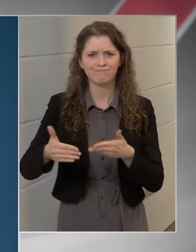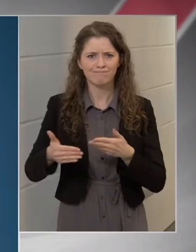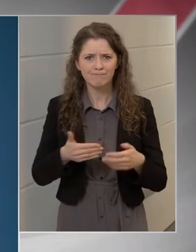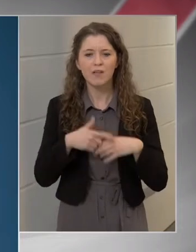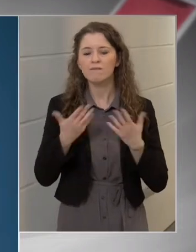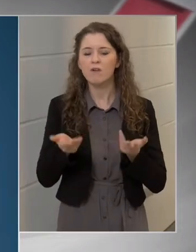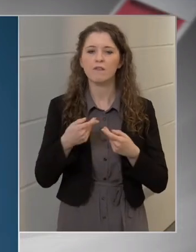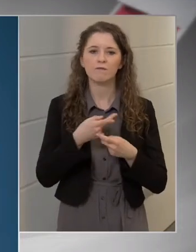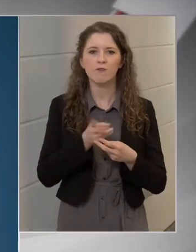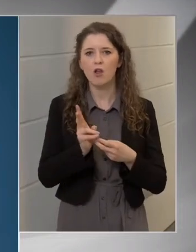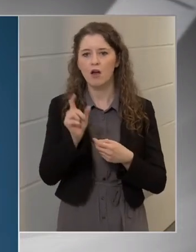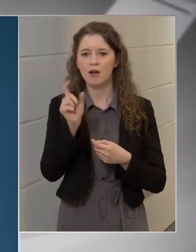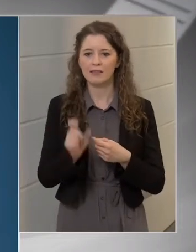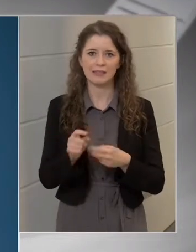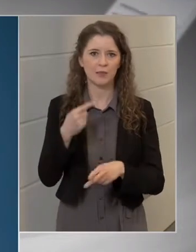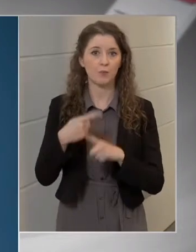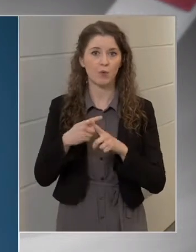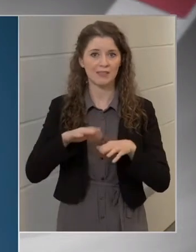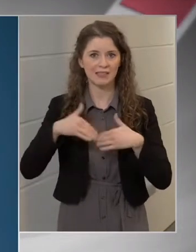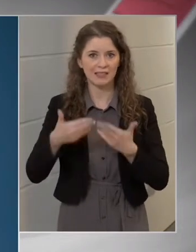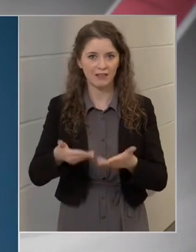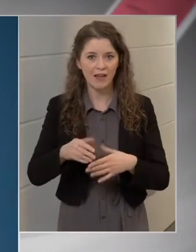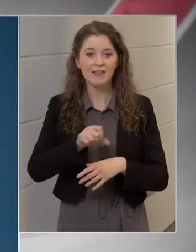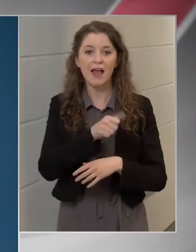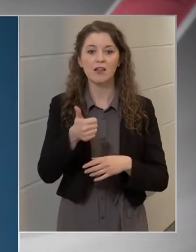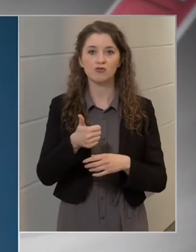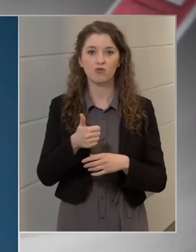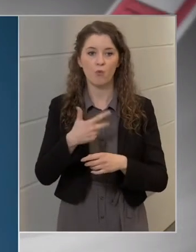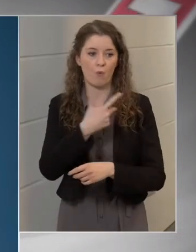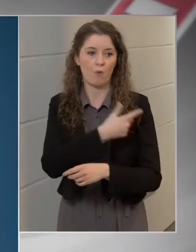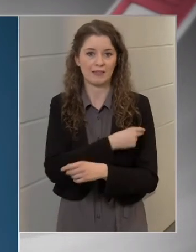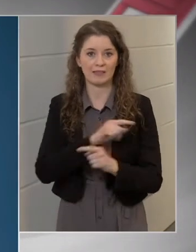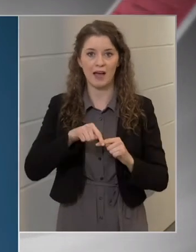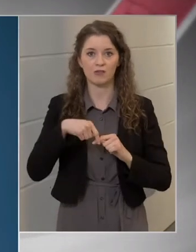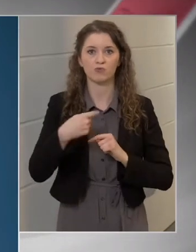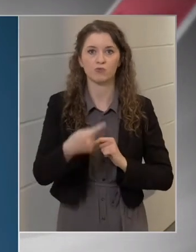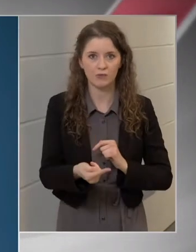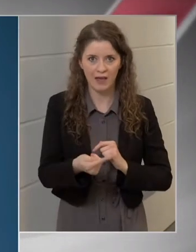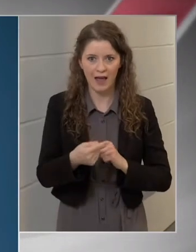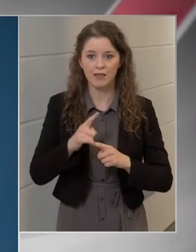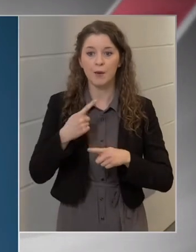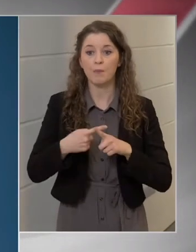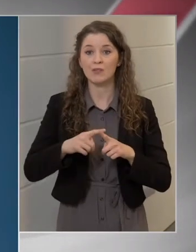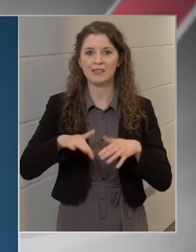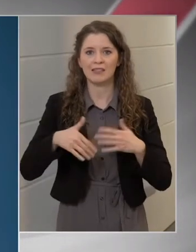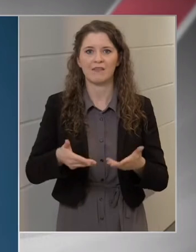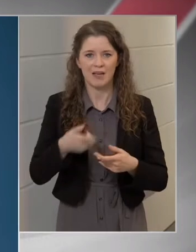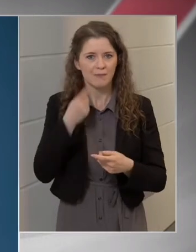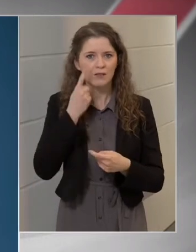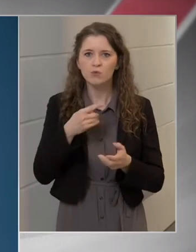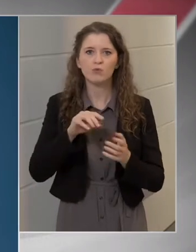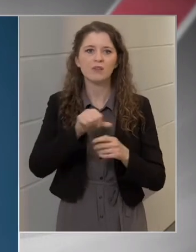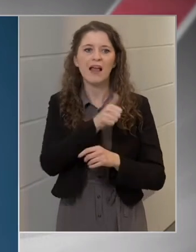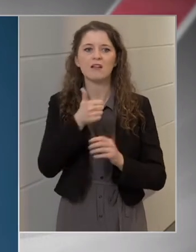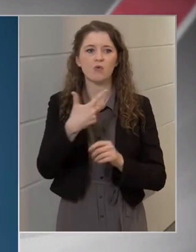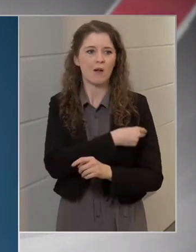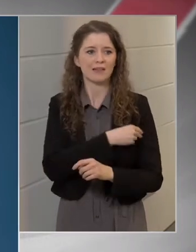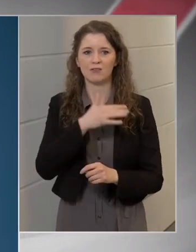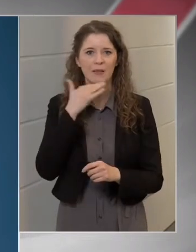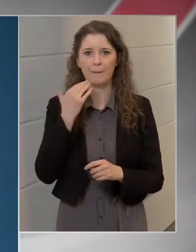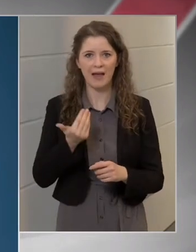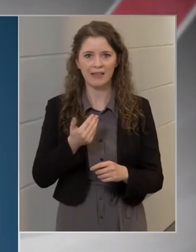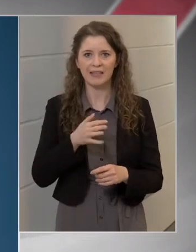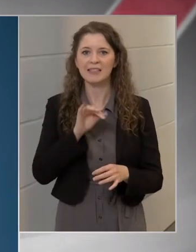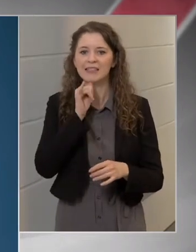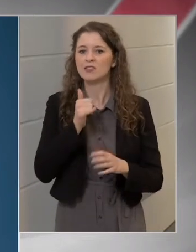pozitívvá válik az első oltást követően, hiszen tudjuk, hogy akkor még nincsen kialakult immunitást, csak